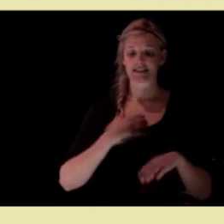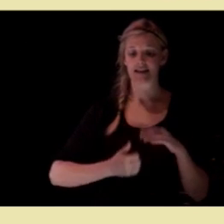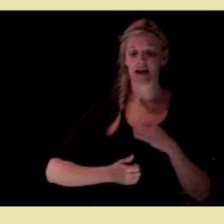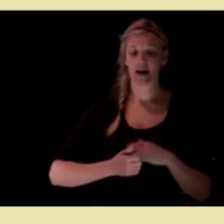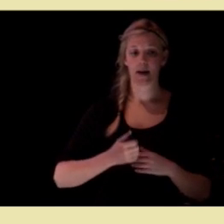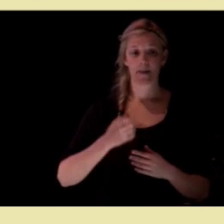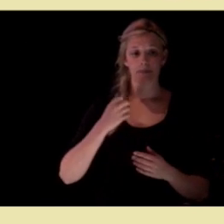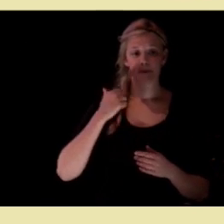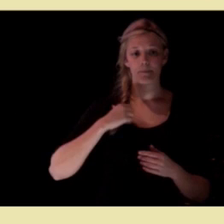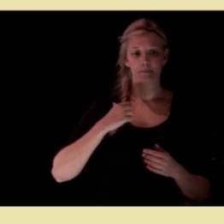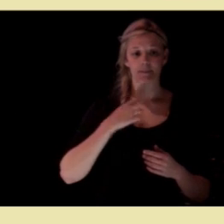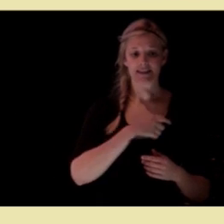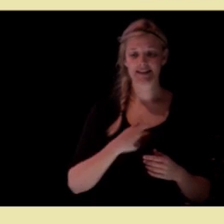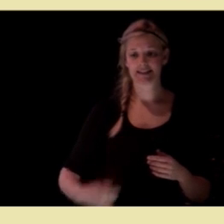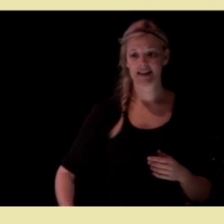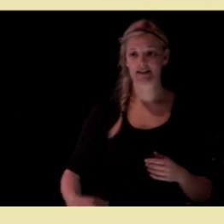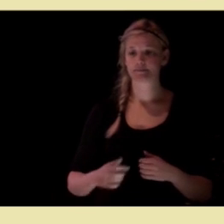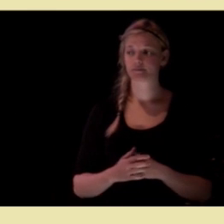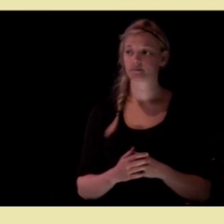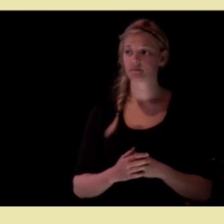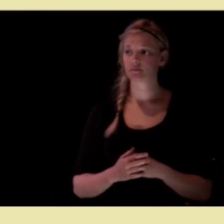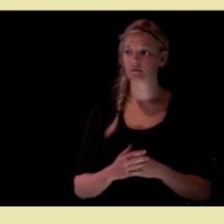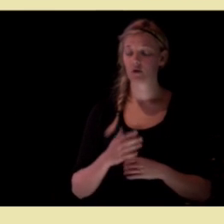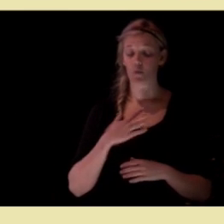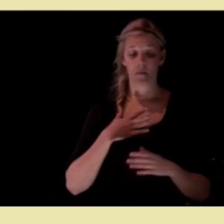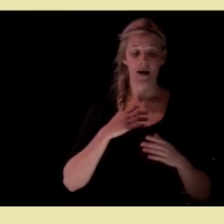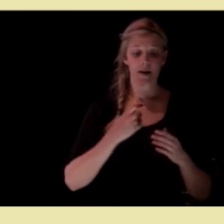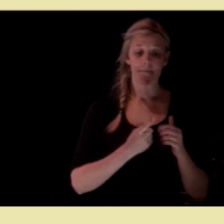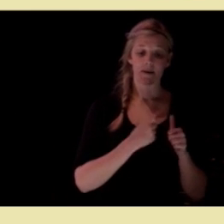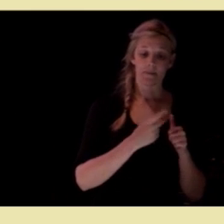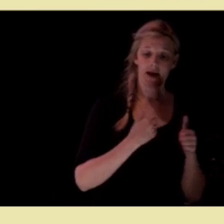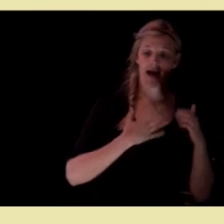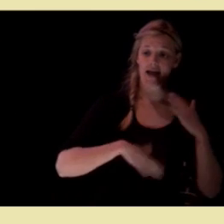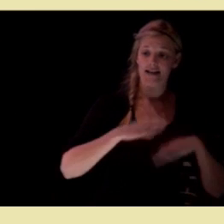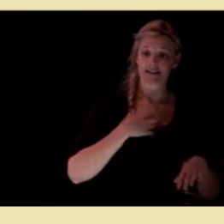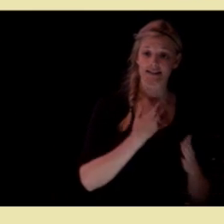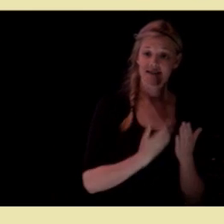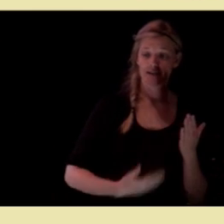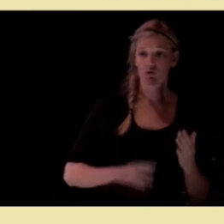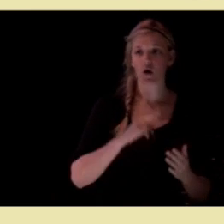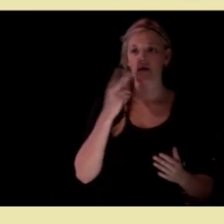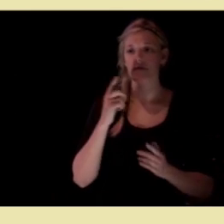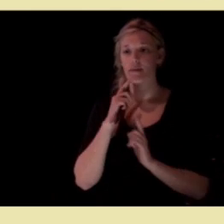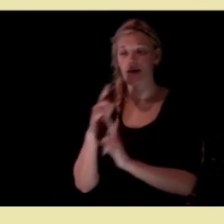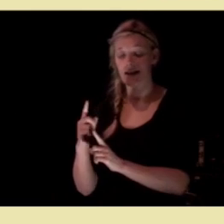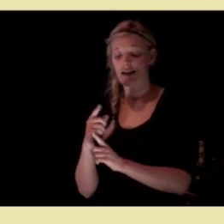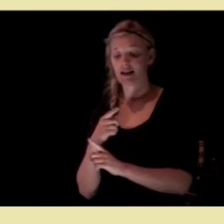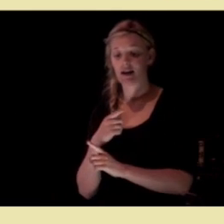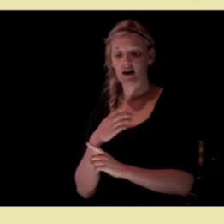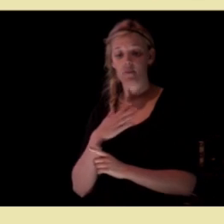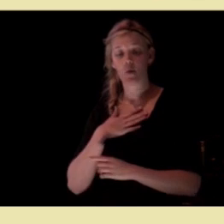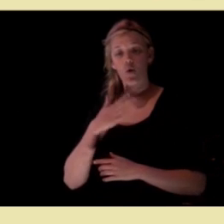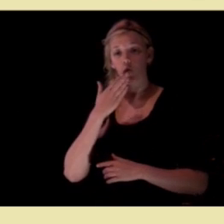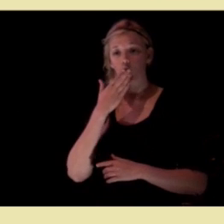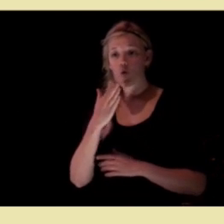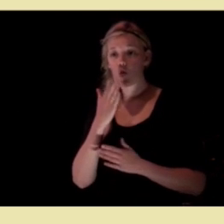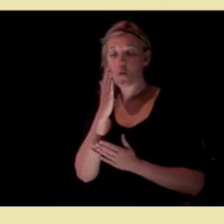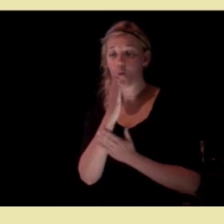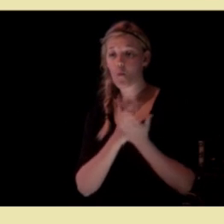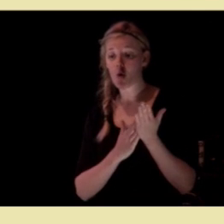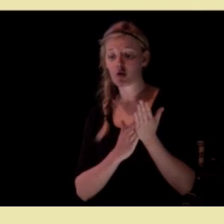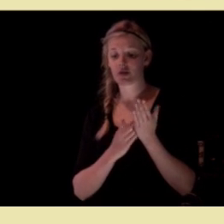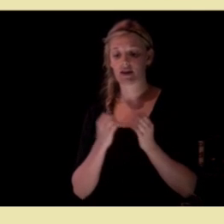ulike meldingene som nå kommer, både primærhelsetjenestene og andre meldinger, som på en veldig god måte